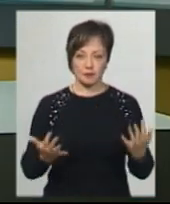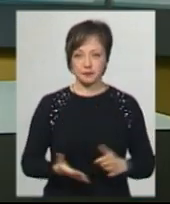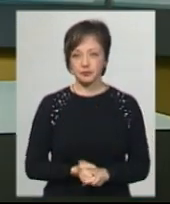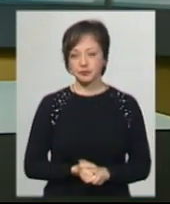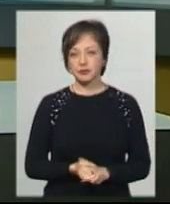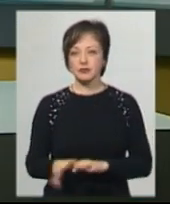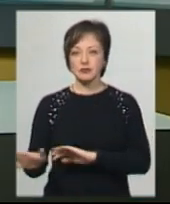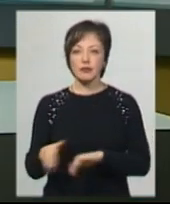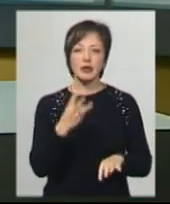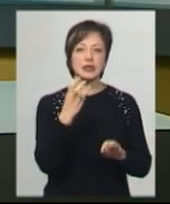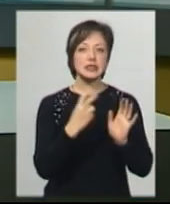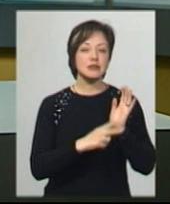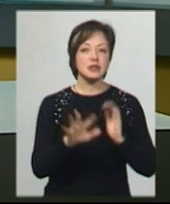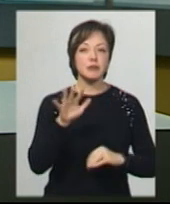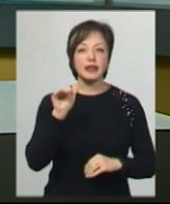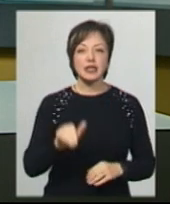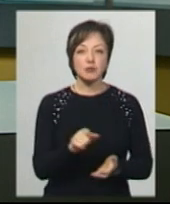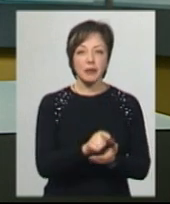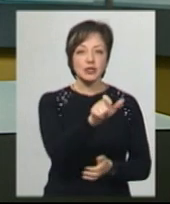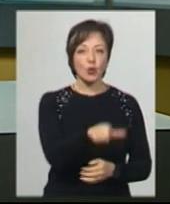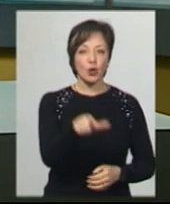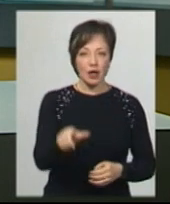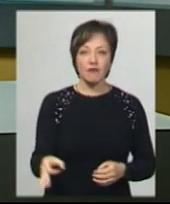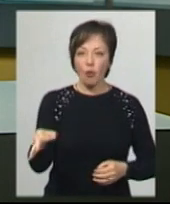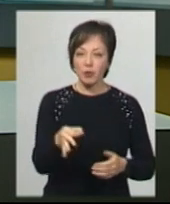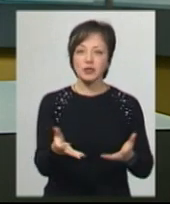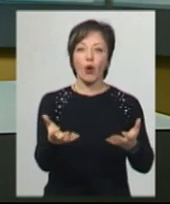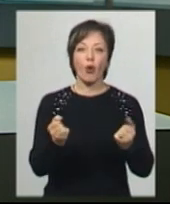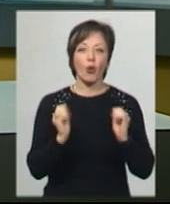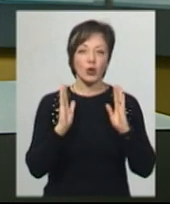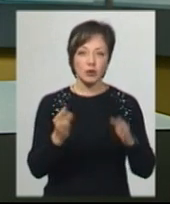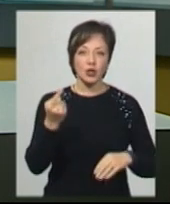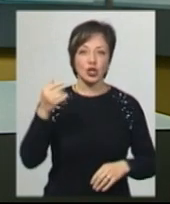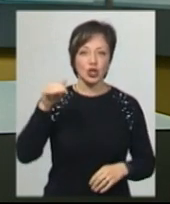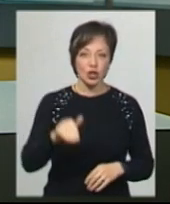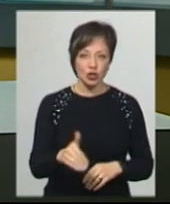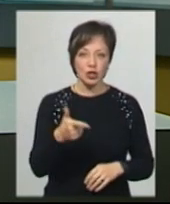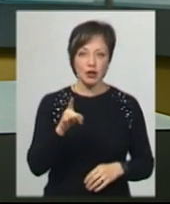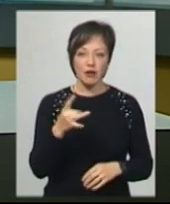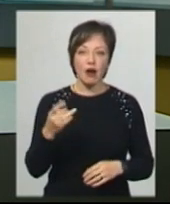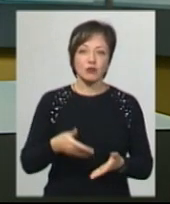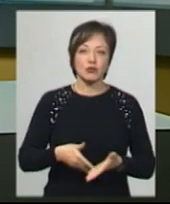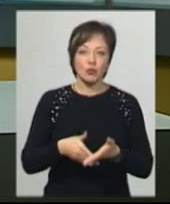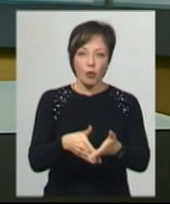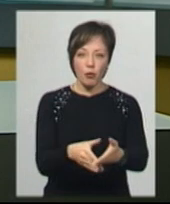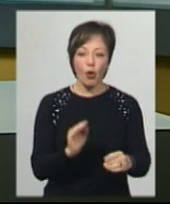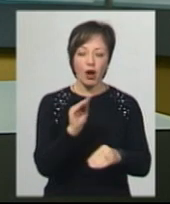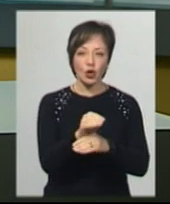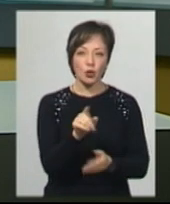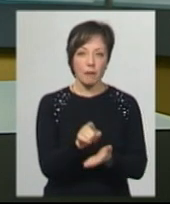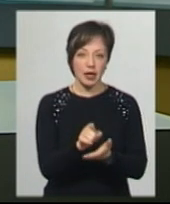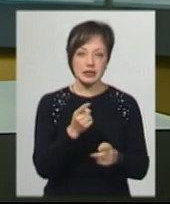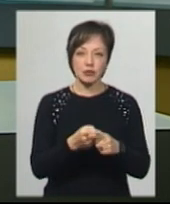375 тисяч пенсіонерів області отримають по тисячу гривень одноразової допомоги до пенсії. Про це